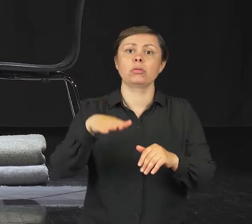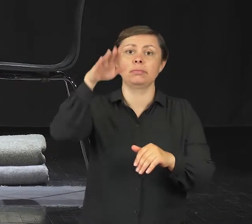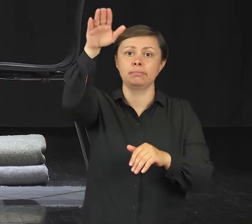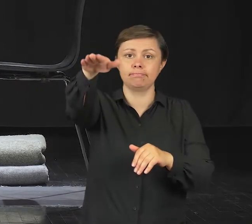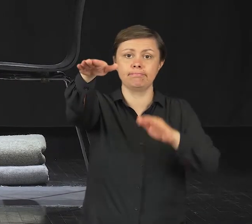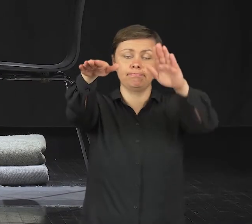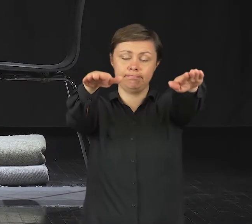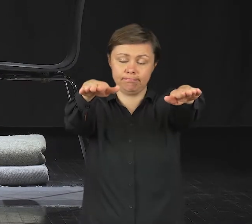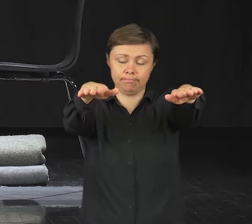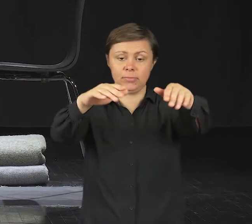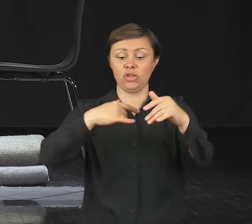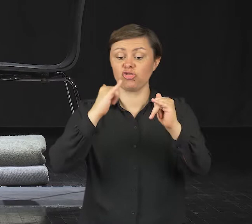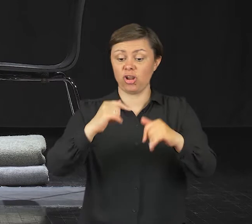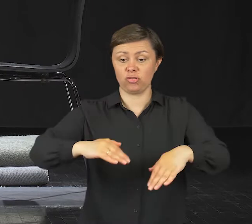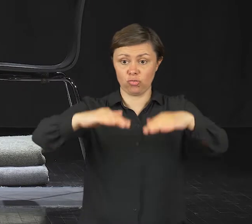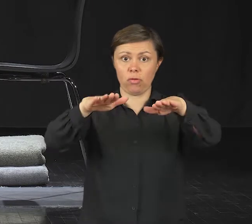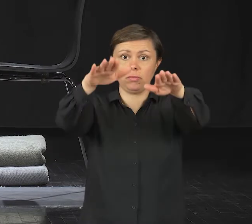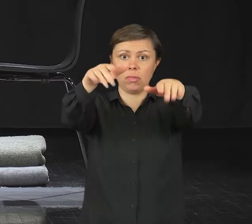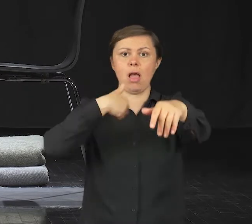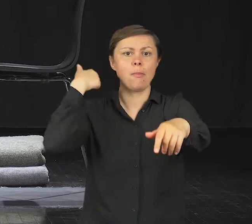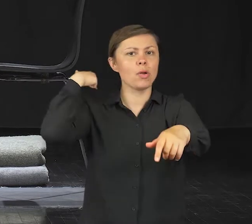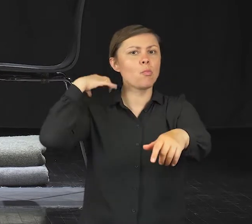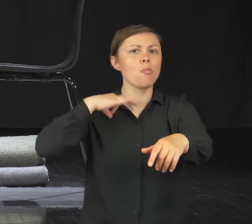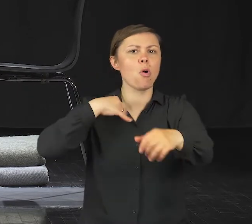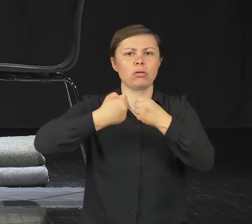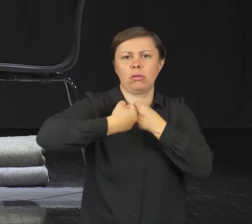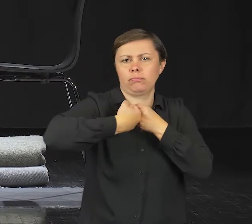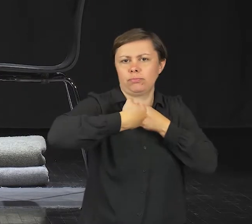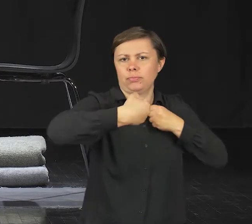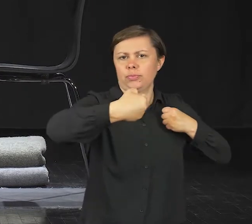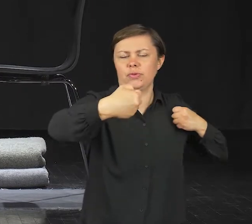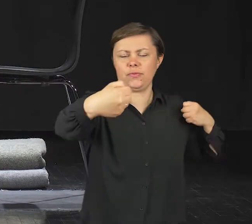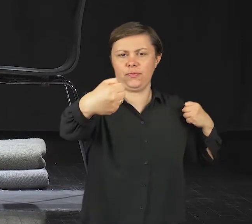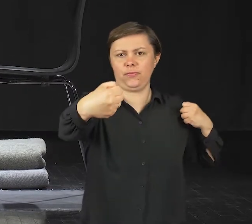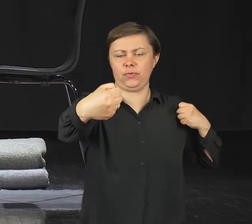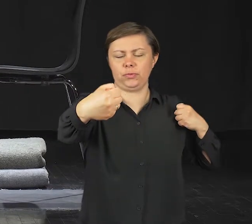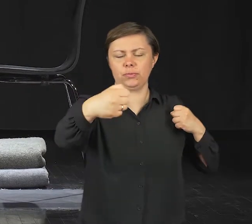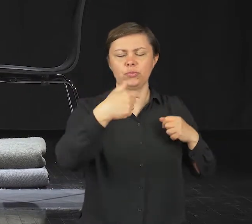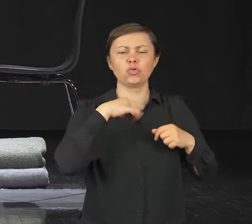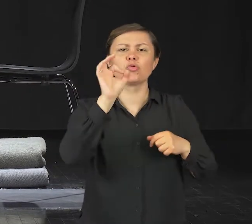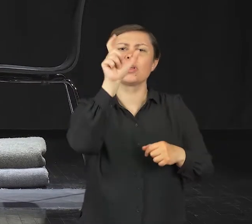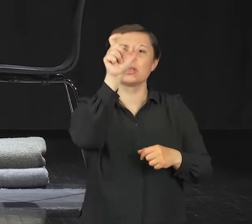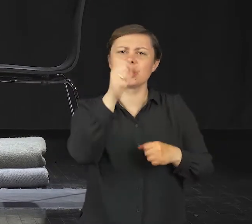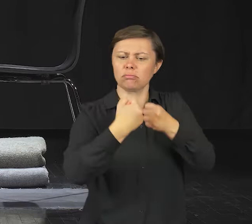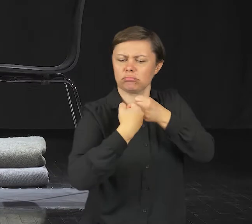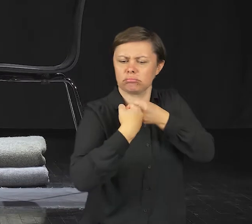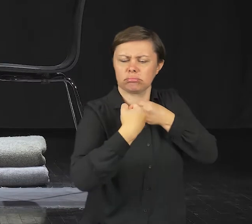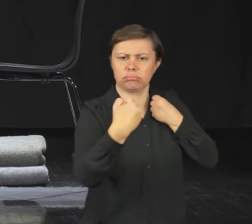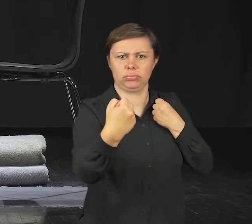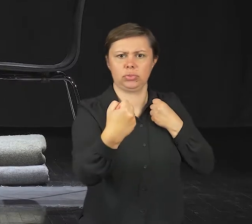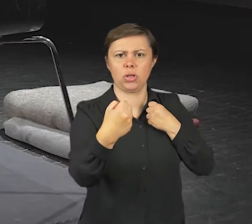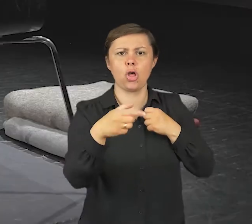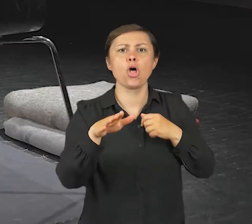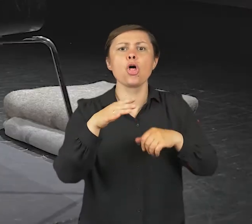na oparcie po to, aby wydłużyć się maksymalnie w pozycji, rozciągnąć kręgosłup, doprostować